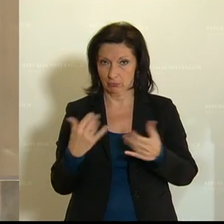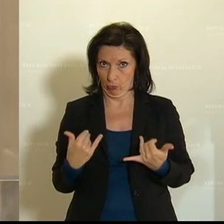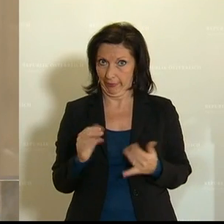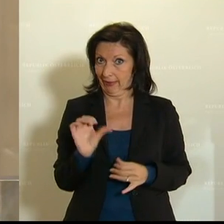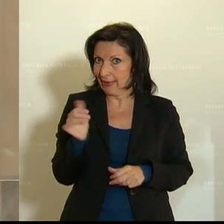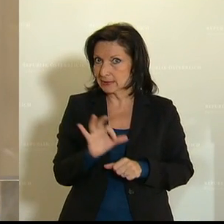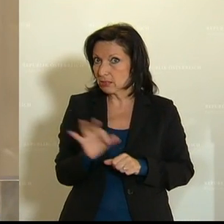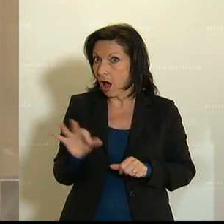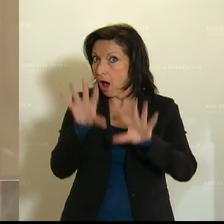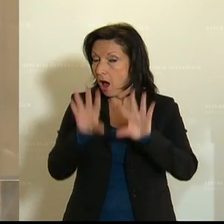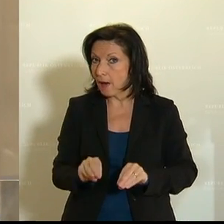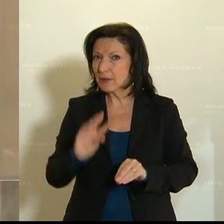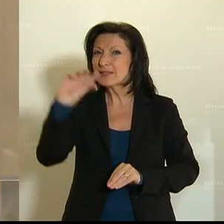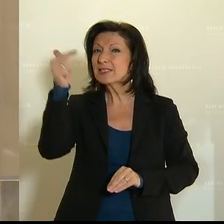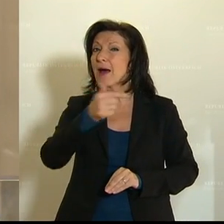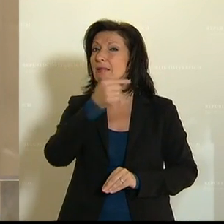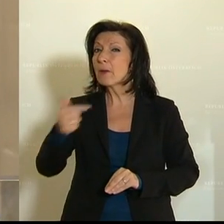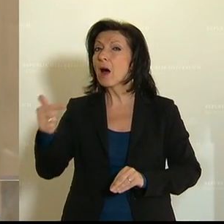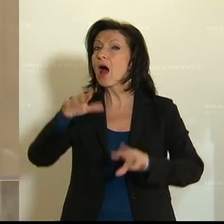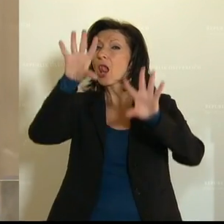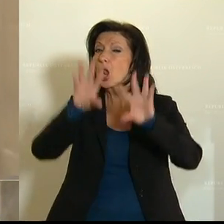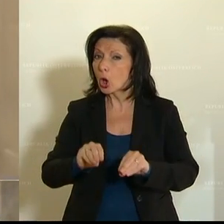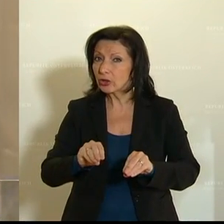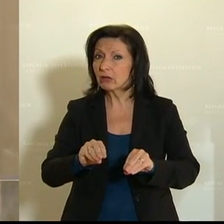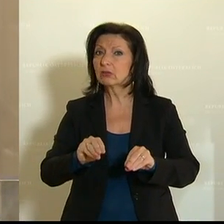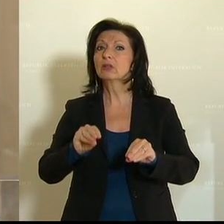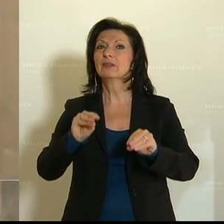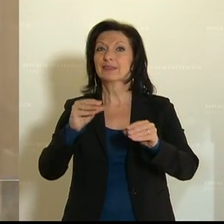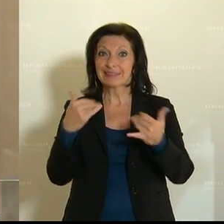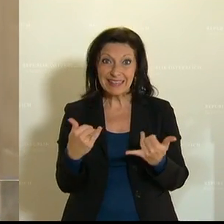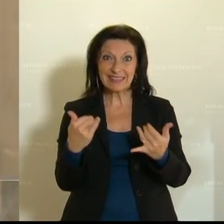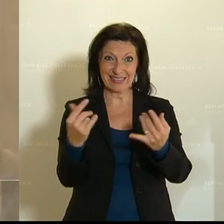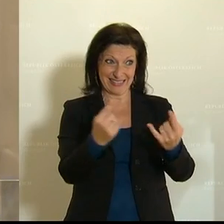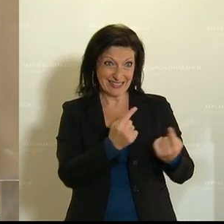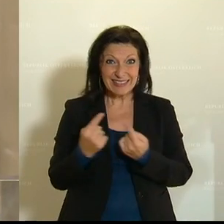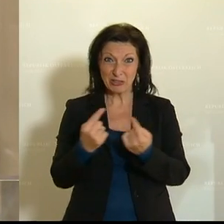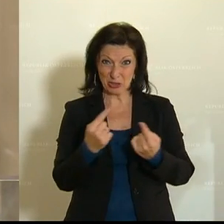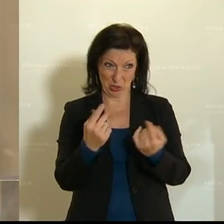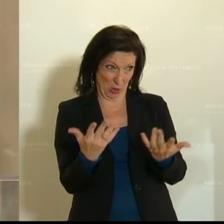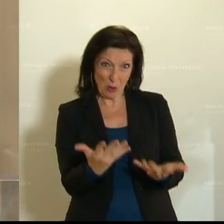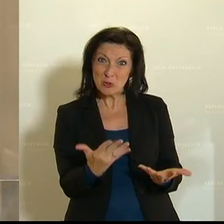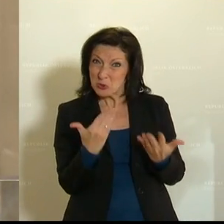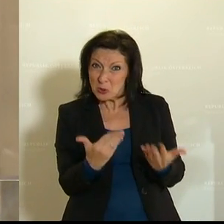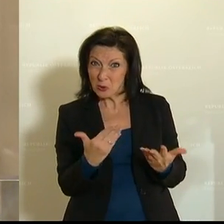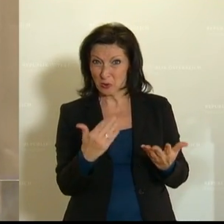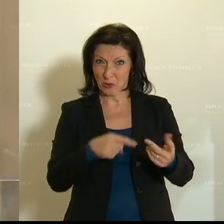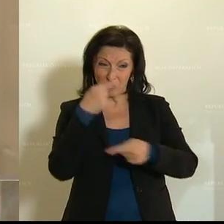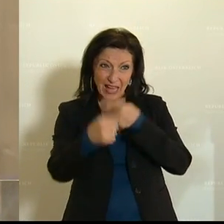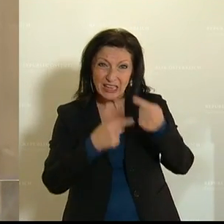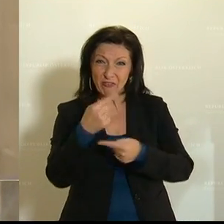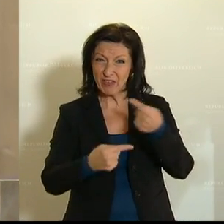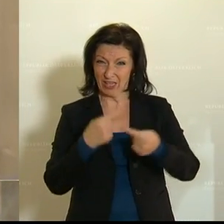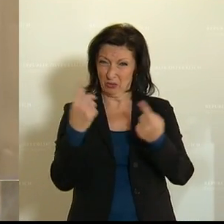Tag, dieses zweiten Lockdowns, wird diese Situation, diese Entwicklung und diese